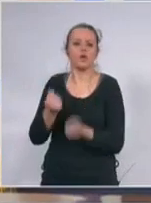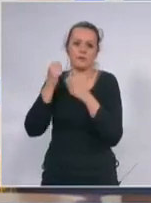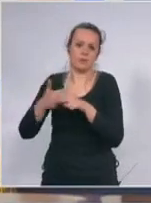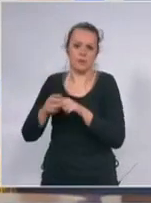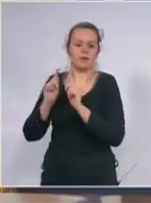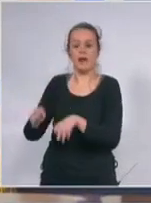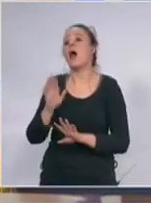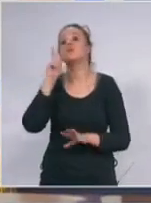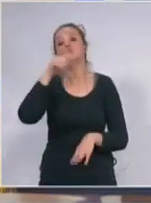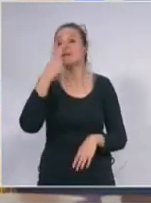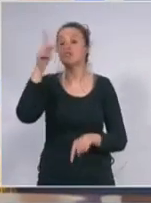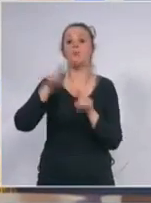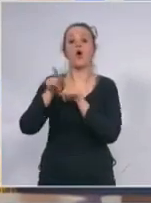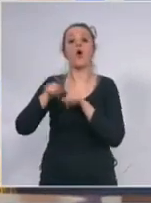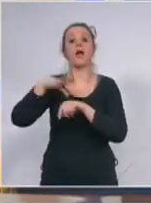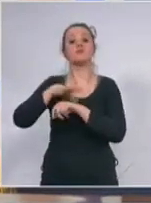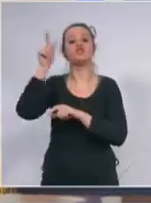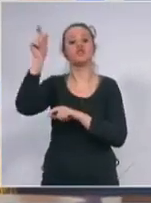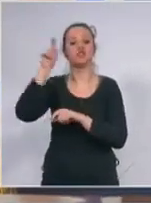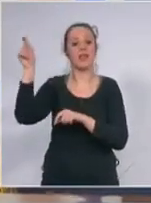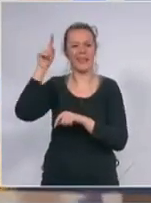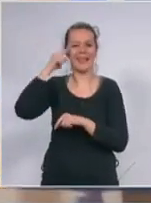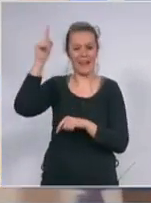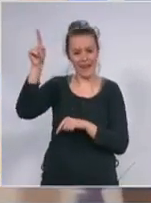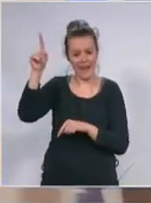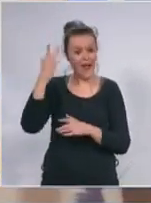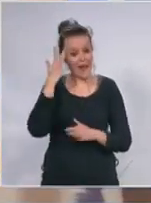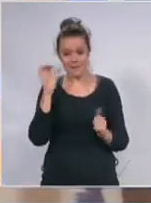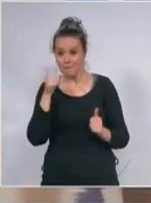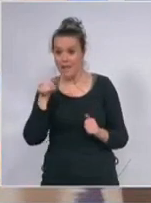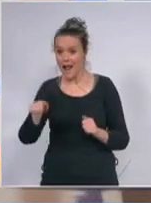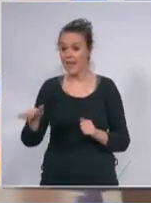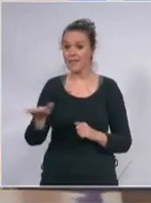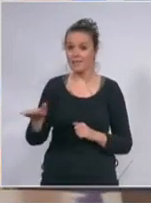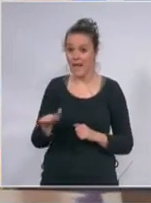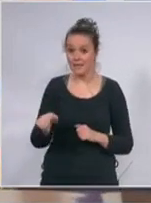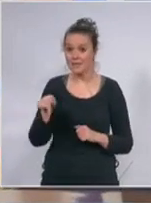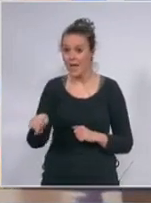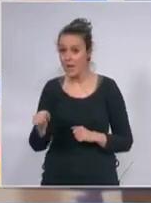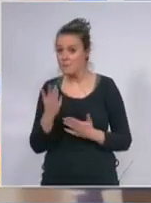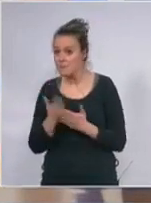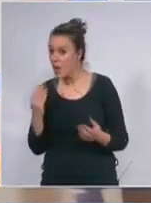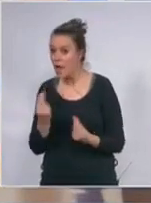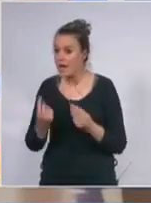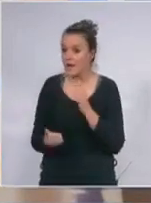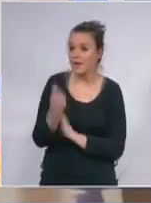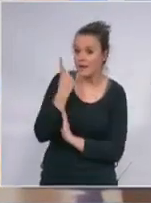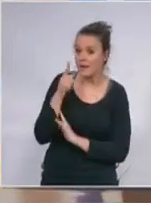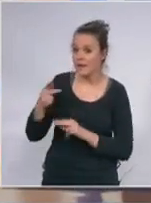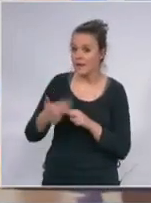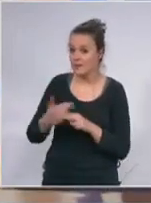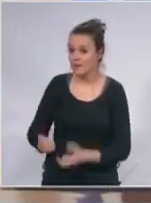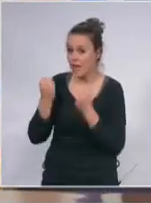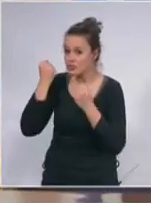ćemo sutra sa kolegama iz Kine ne znam da li postoji pojedinačni slučaj deteta gde se je bolest završila nepovoljno ali oni su vrlo